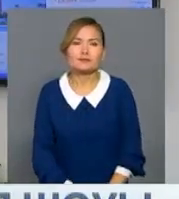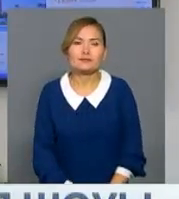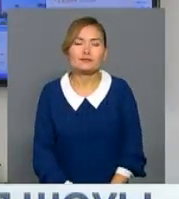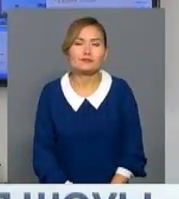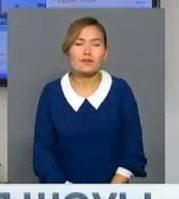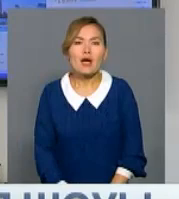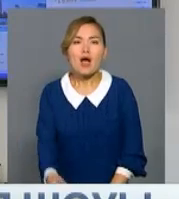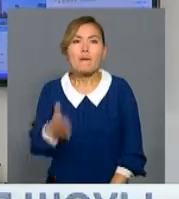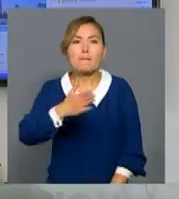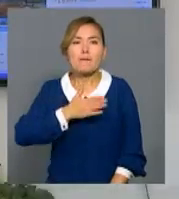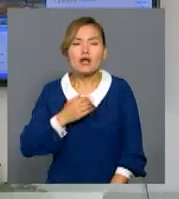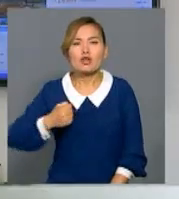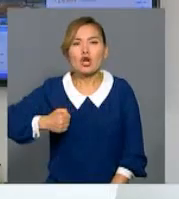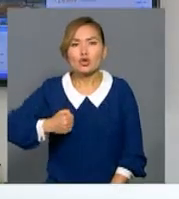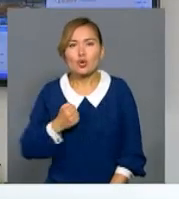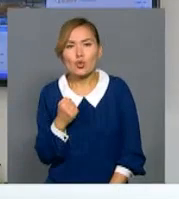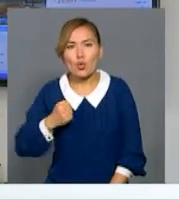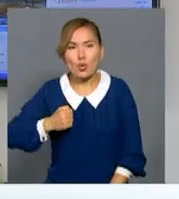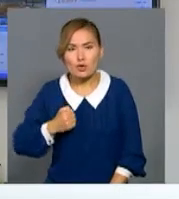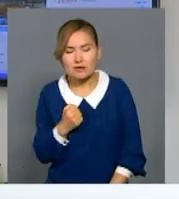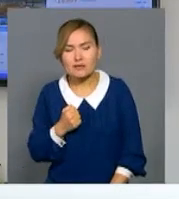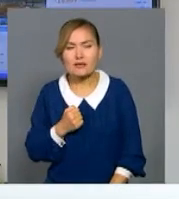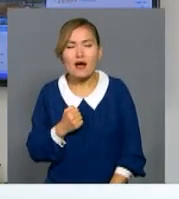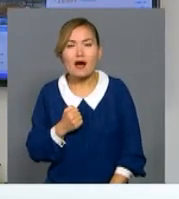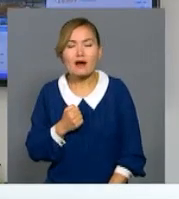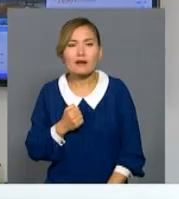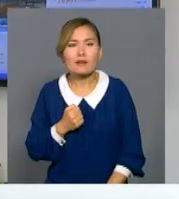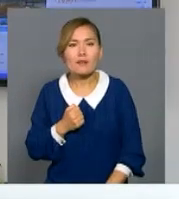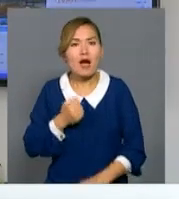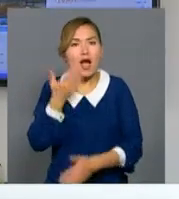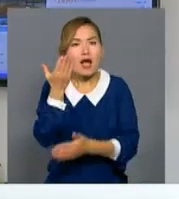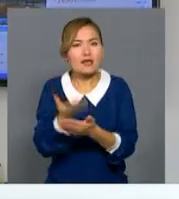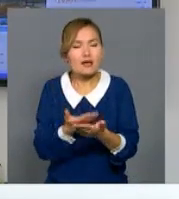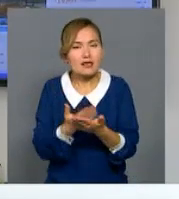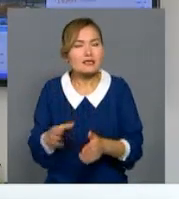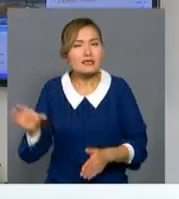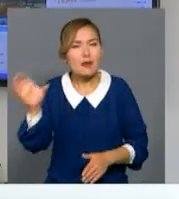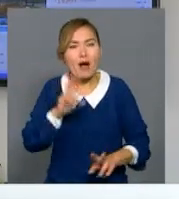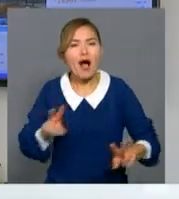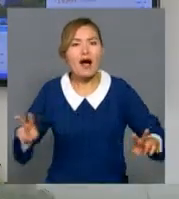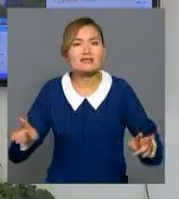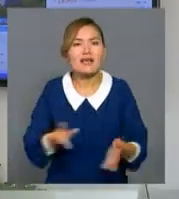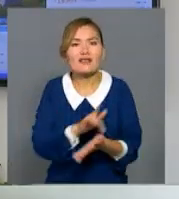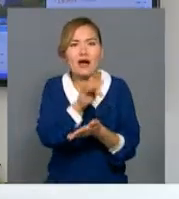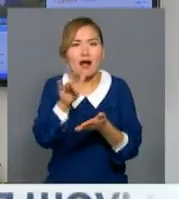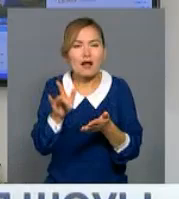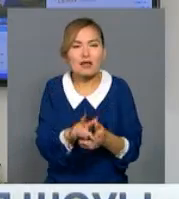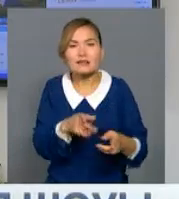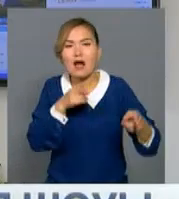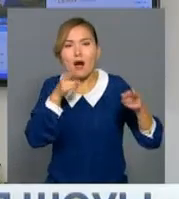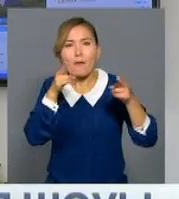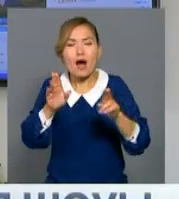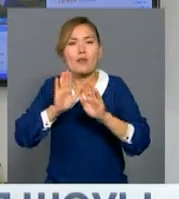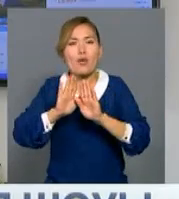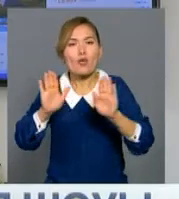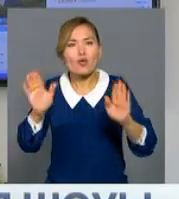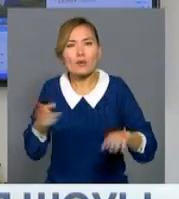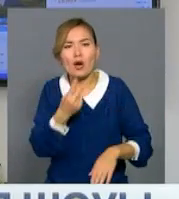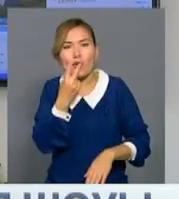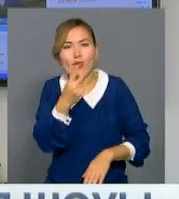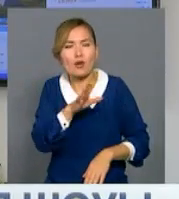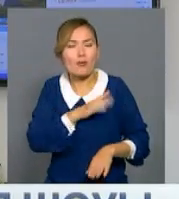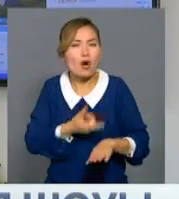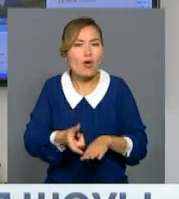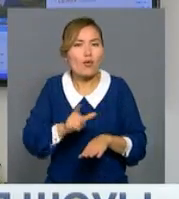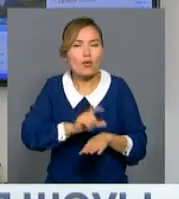Мен достарымның кенесімен астанына арылып қайтуды жүнгірдім. Бір жақсысы бұл Қытайдың Қазақстандағы туризм жылына байланысты,